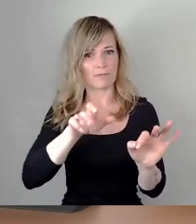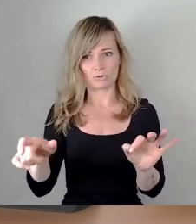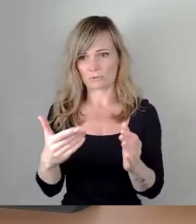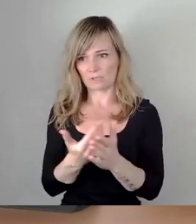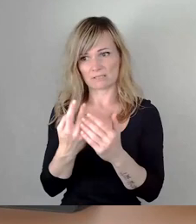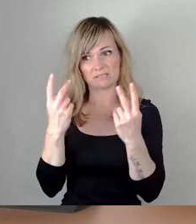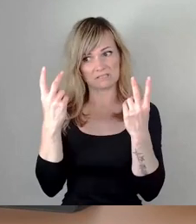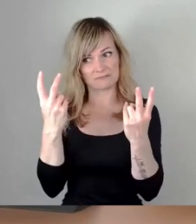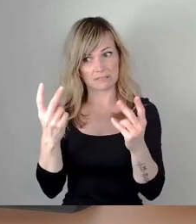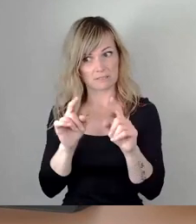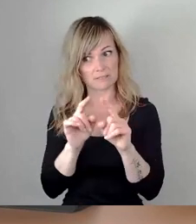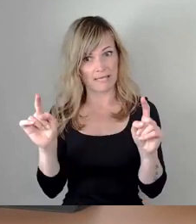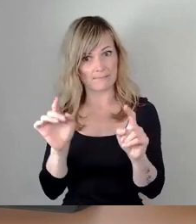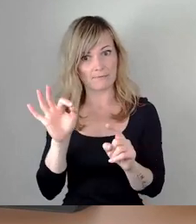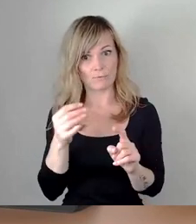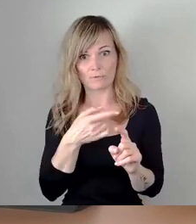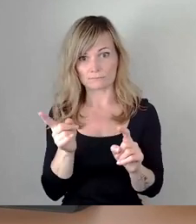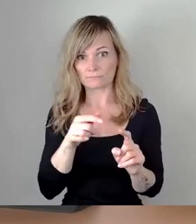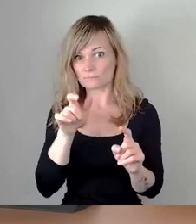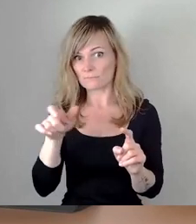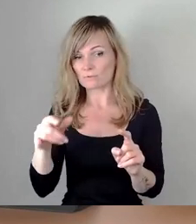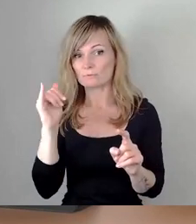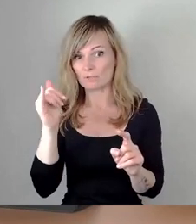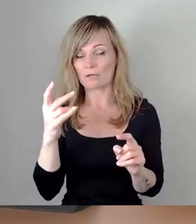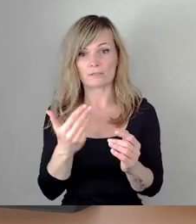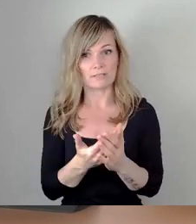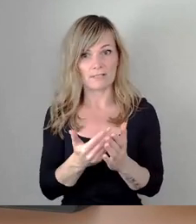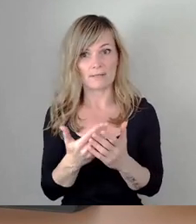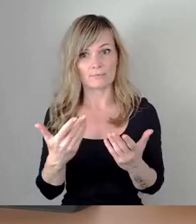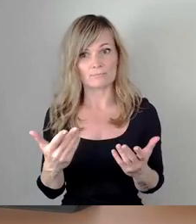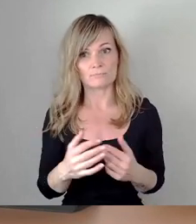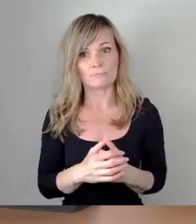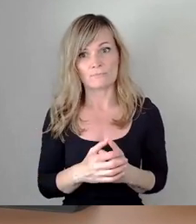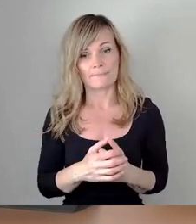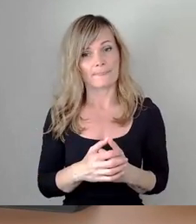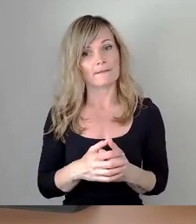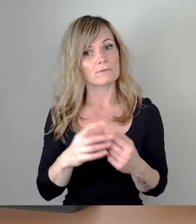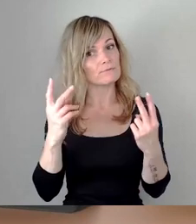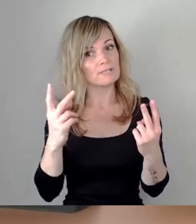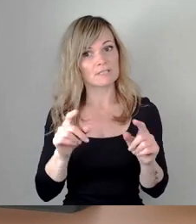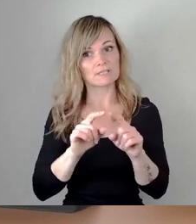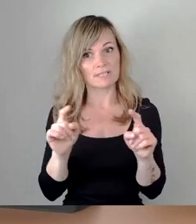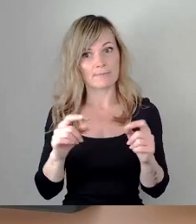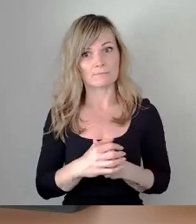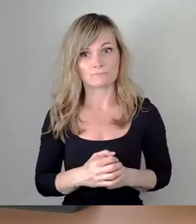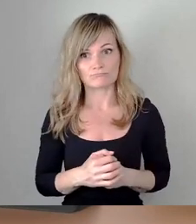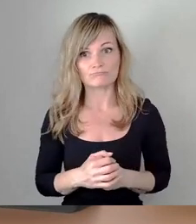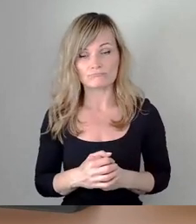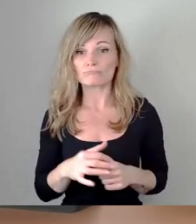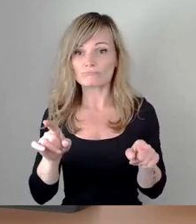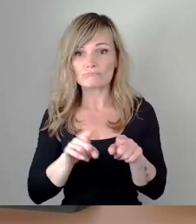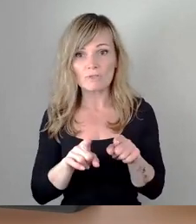wichtiges Anliegen für viele Bürger und deswegen ist das ein enorm wichtiges Thema, genauso wie es dann auch in